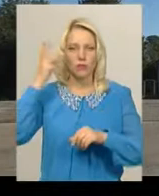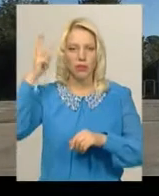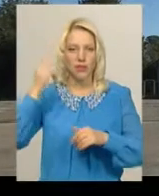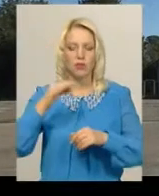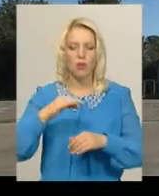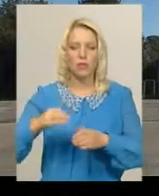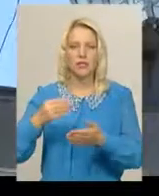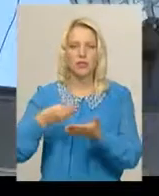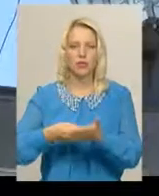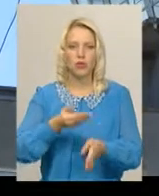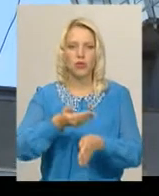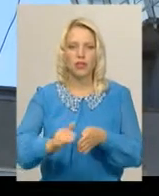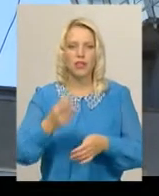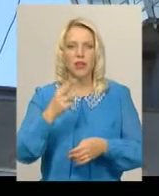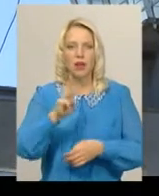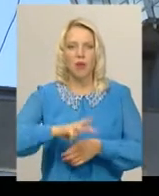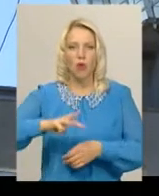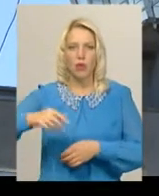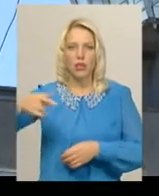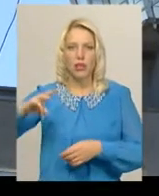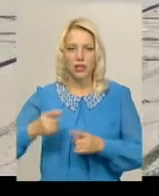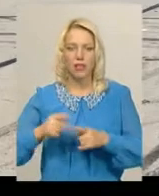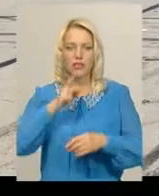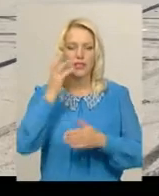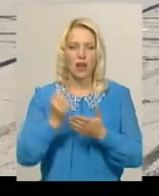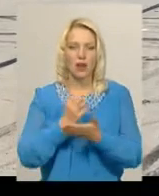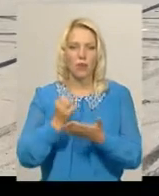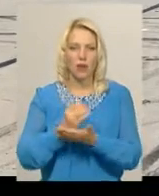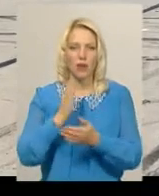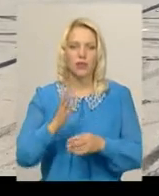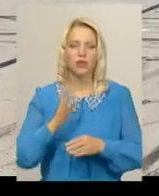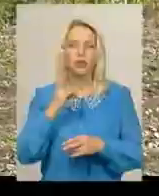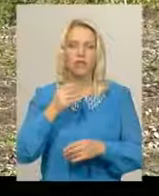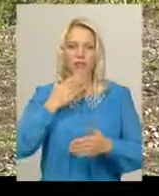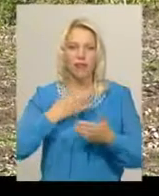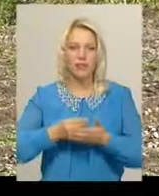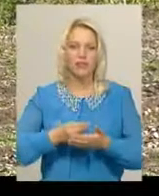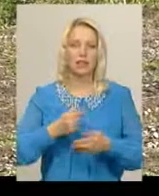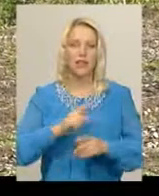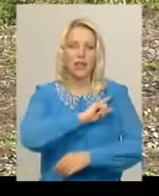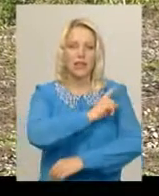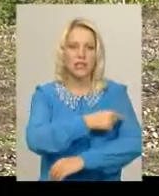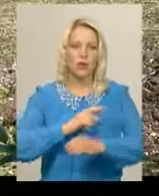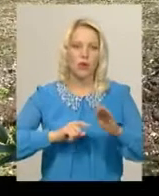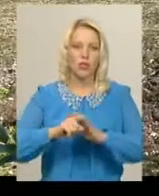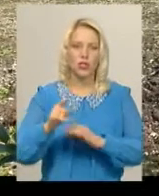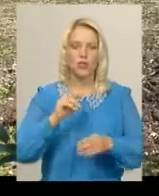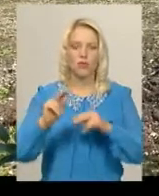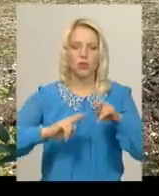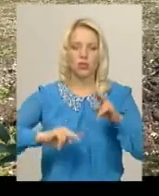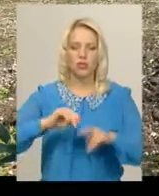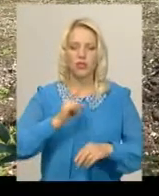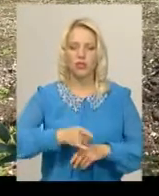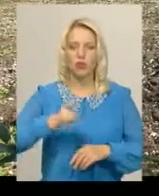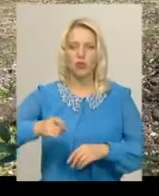виділили 3 мільйони гривень. Заробляти на зарплату працівникам тут планують власними силами. Тому розпочали будівництво стоянки на 70 місць для